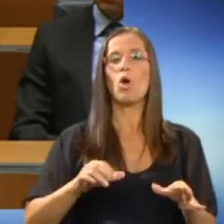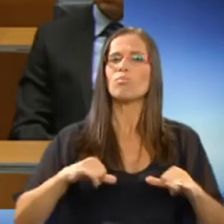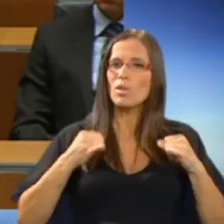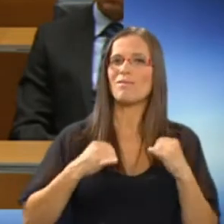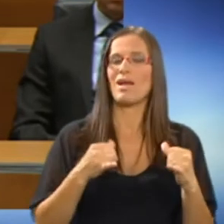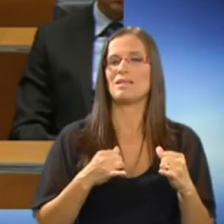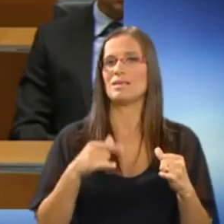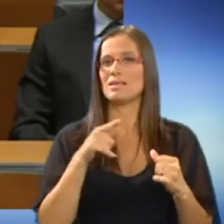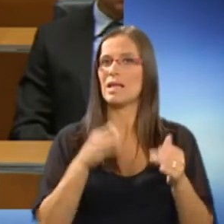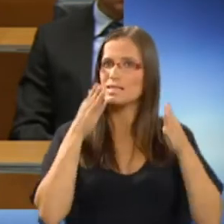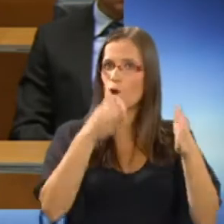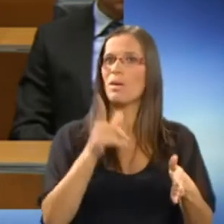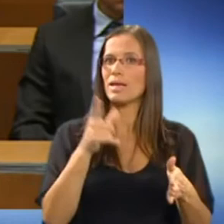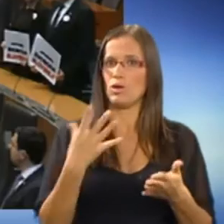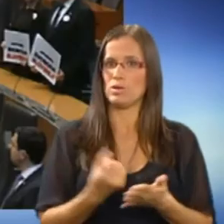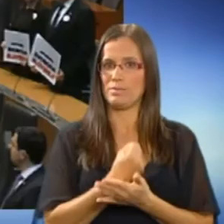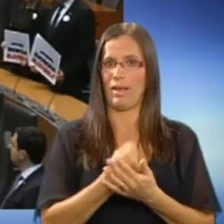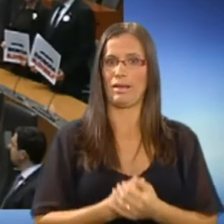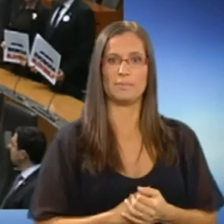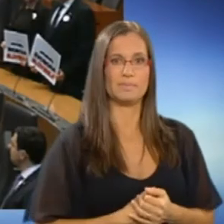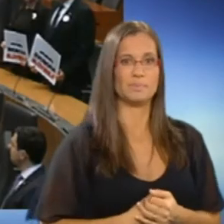sta zaupanje in uspeh.